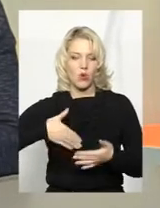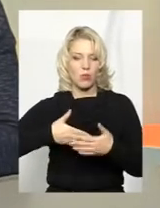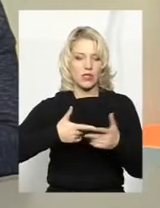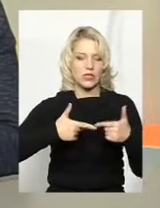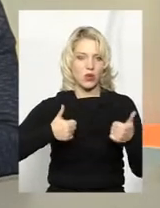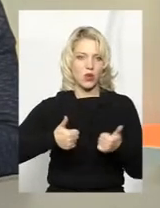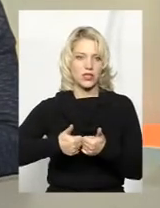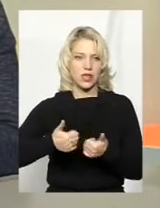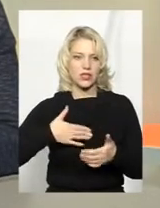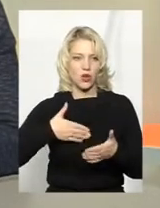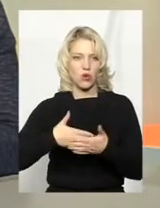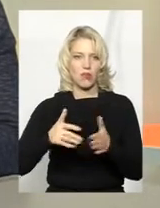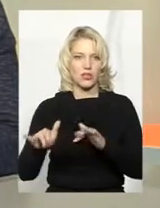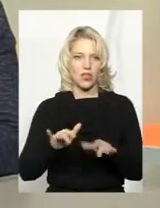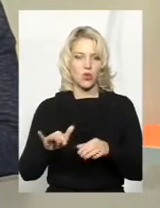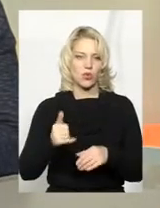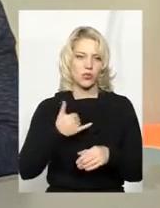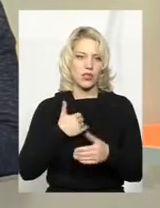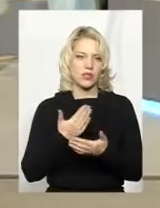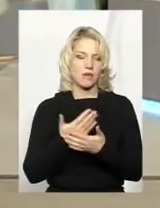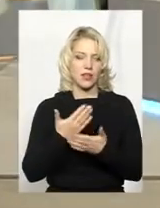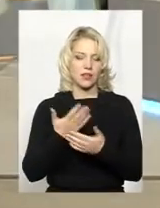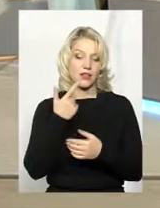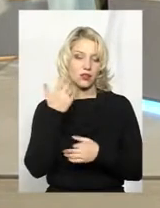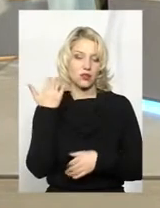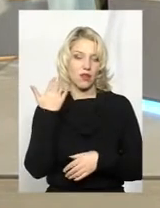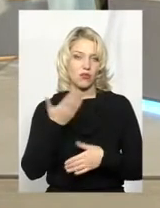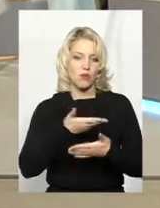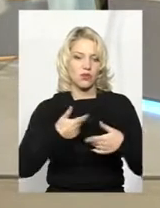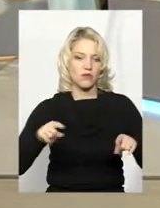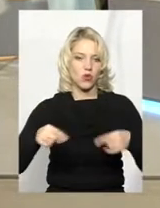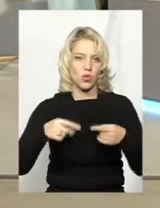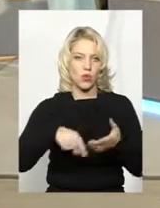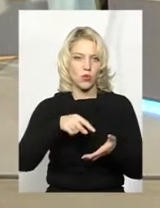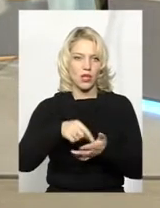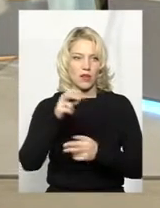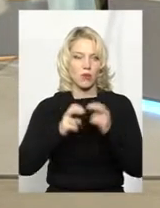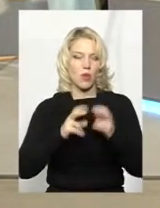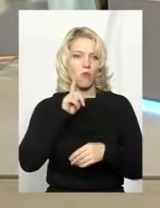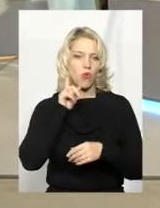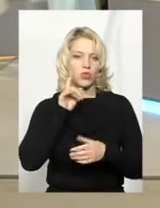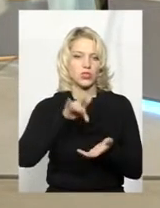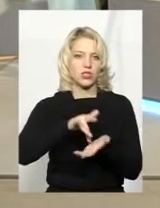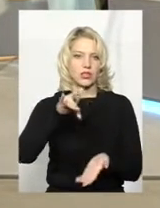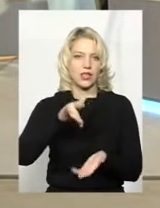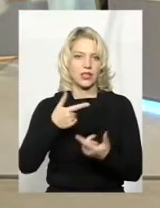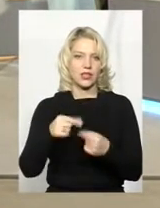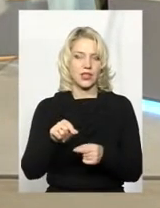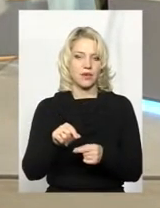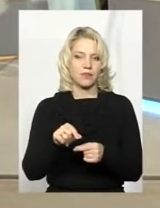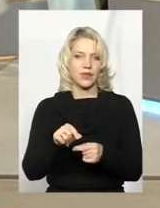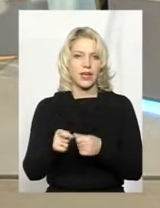організацій, громадських рухів. У нас, наприклад, нещодавно ми створили таке комунальне підприємство «Молодіжний центр», де